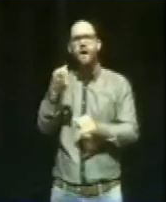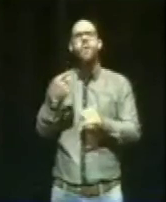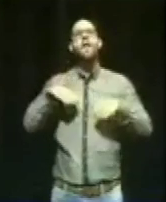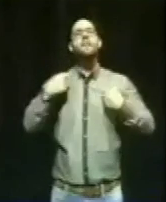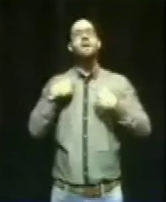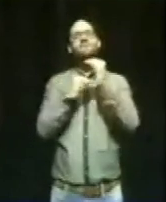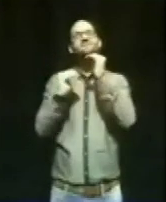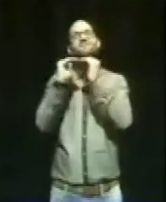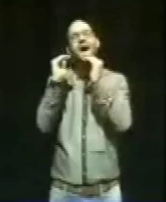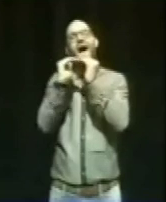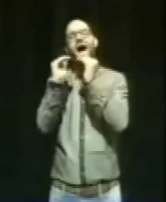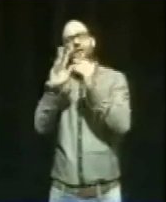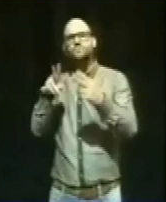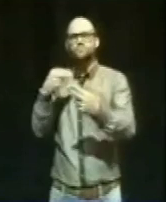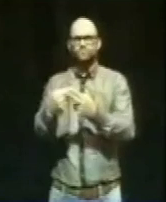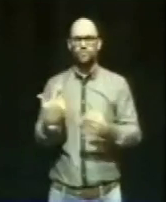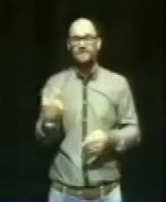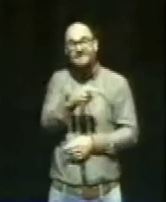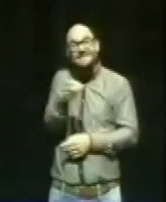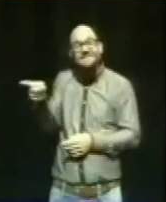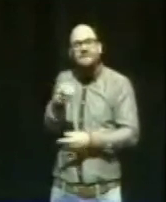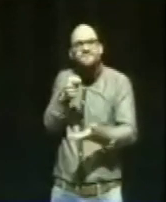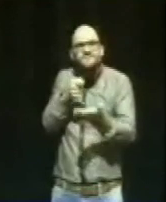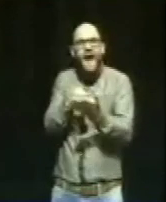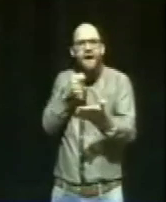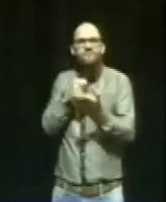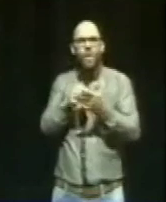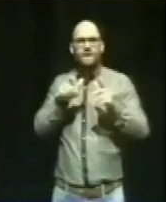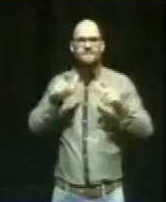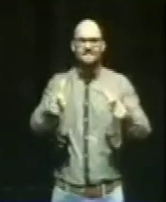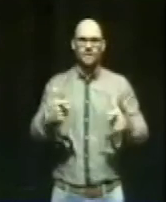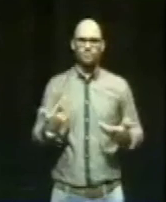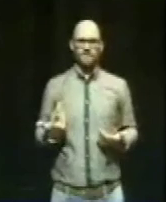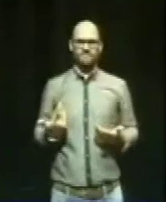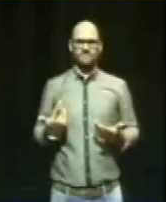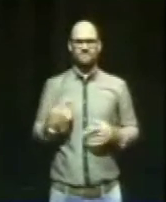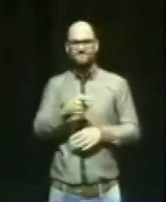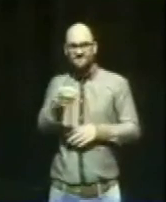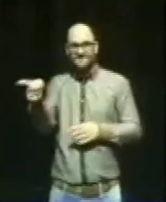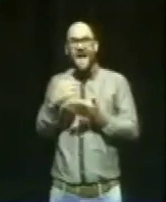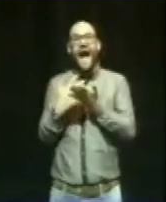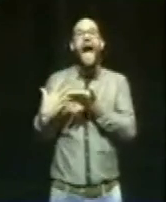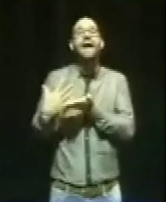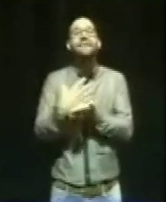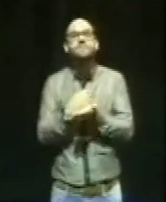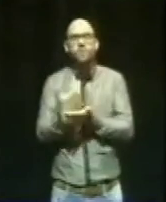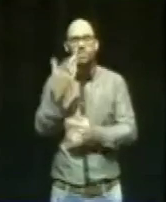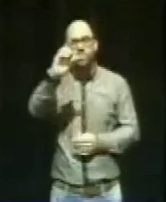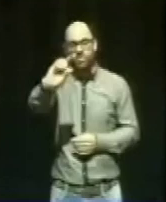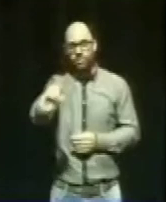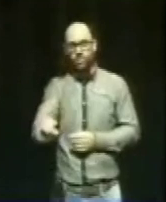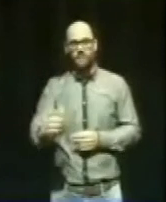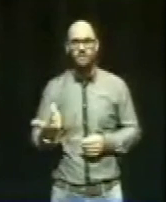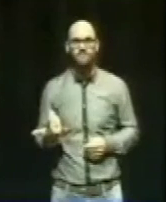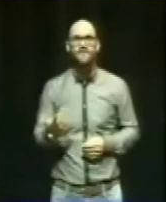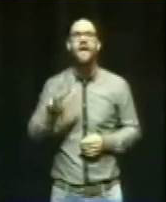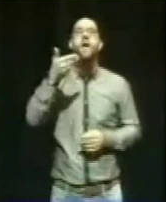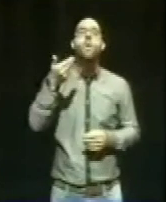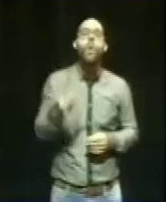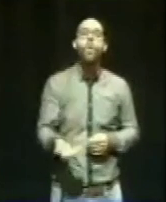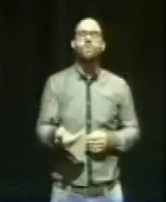Sie sind die Leistungsträger der Gesellschaft. Und sie können von ihrem Einkommen kaum noch leben. Entlohnung und